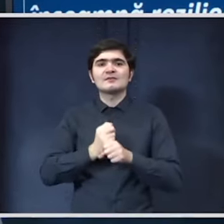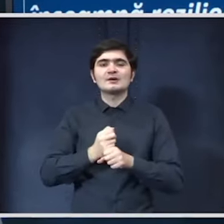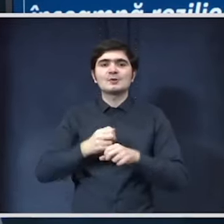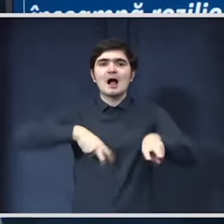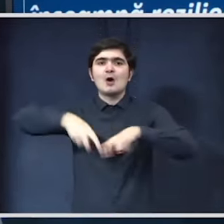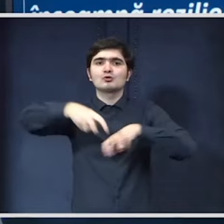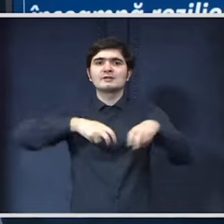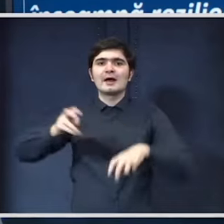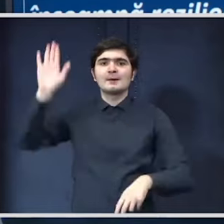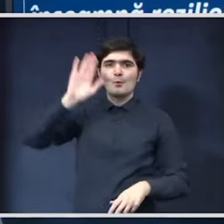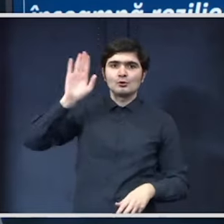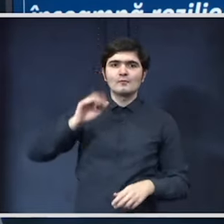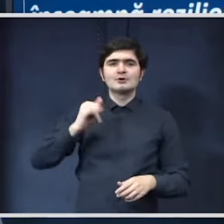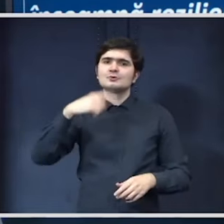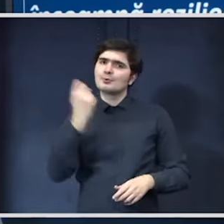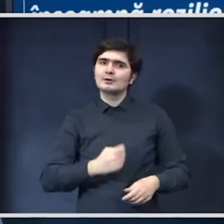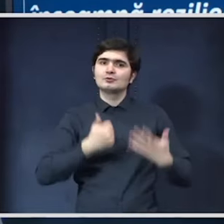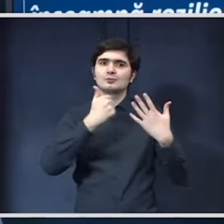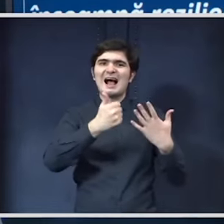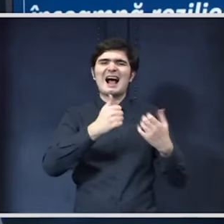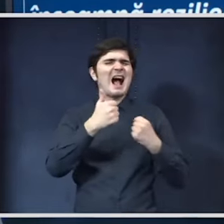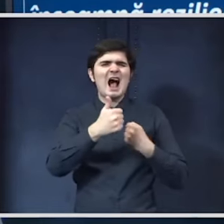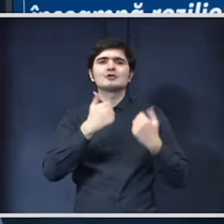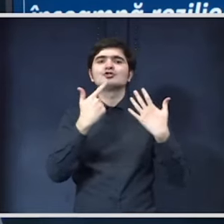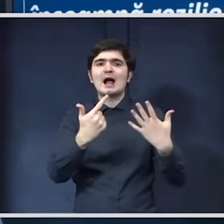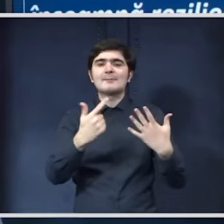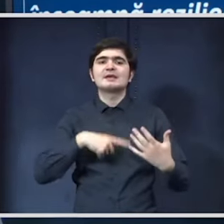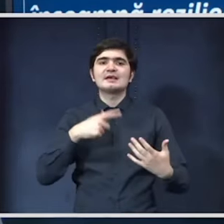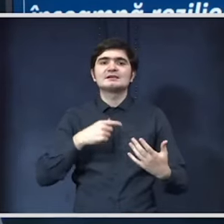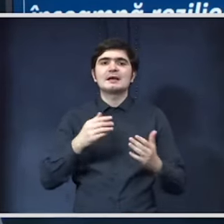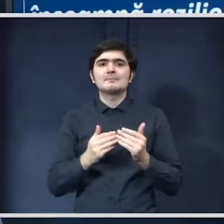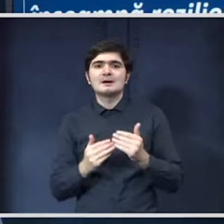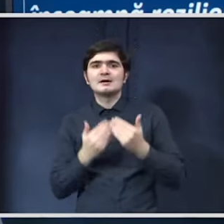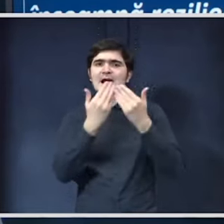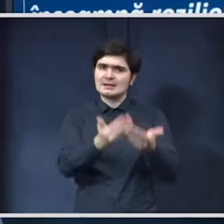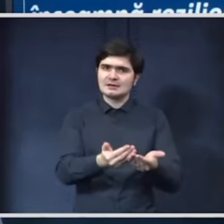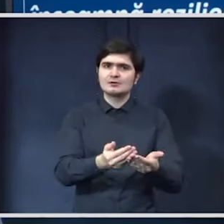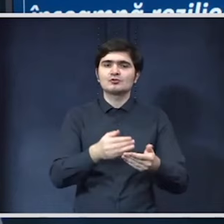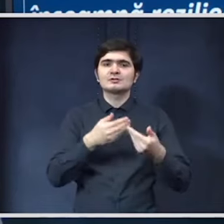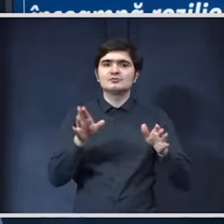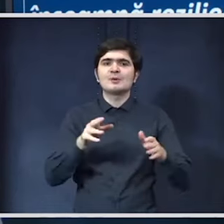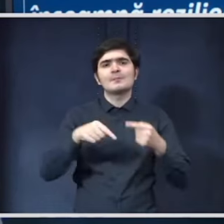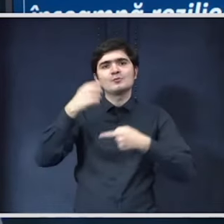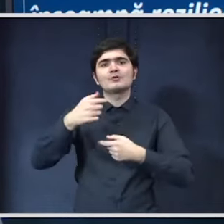că proiectul A7 este înaintat și că va fi finanțat din PNRR și că vom începe A8.